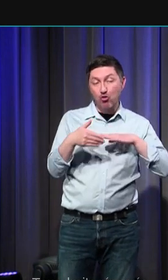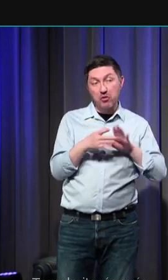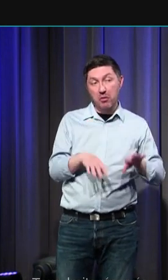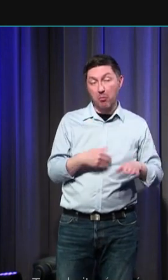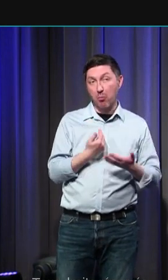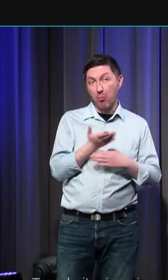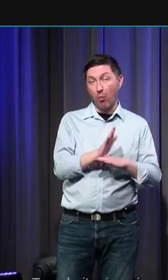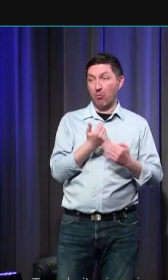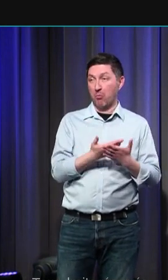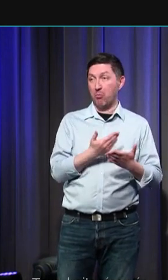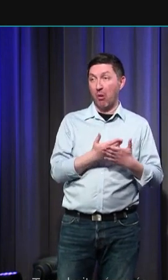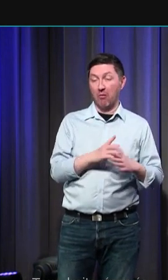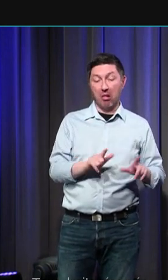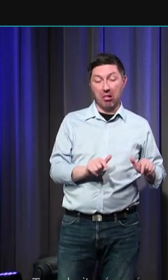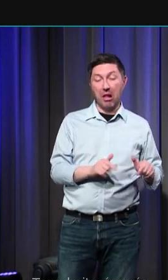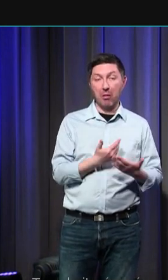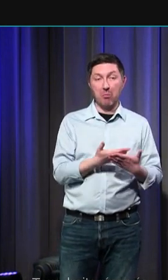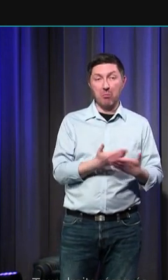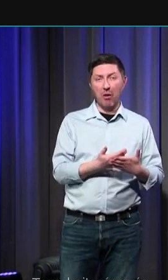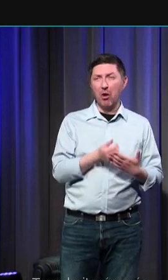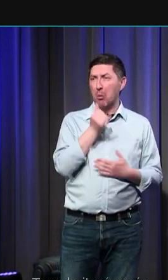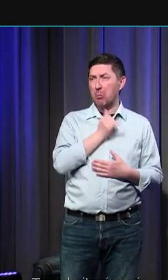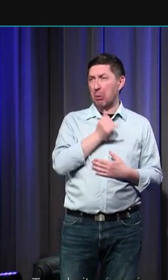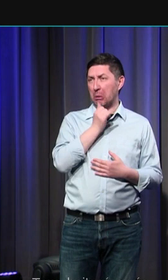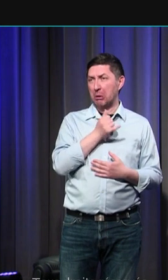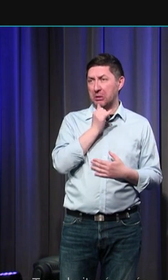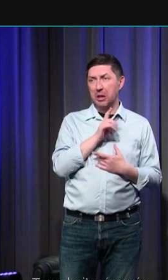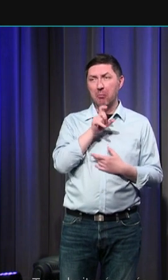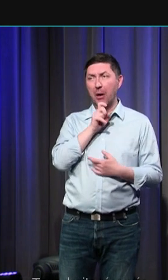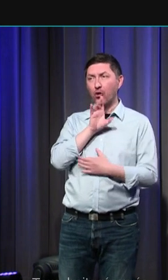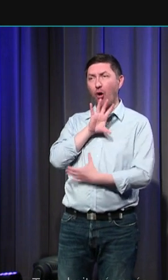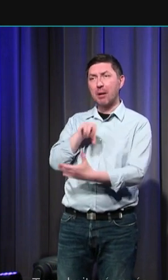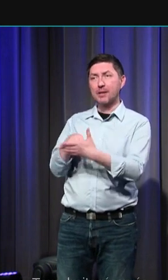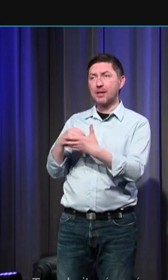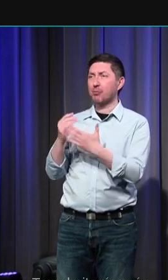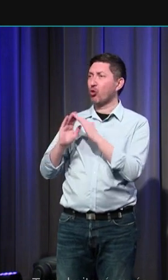des fouilles les tout-petits ceux qui ne sont pas encore agrégés à la communauté des vivants